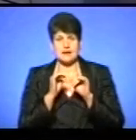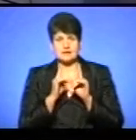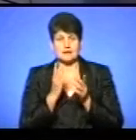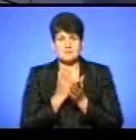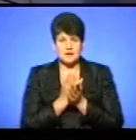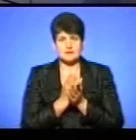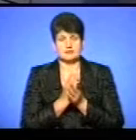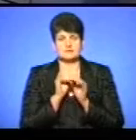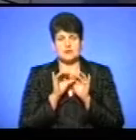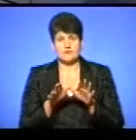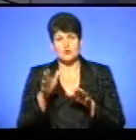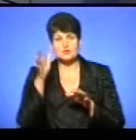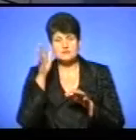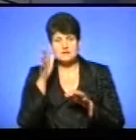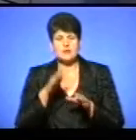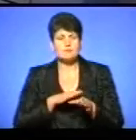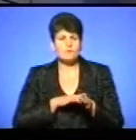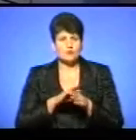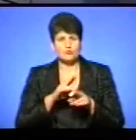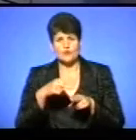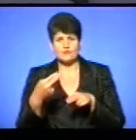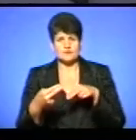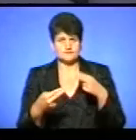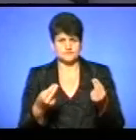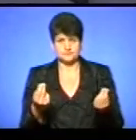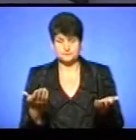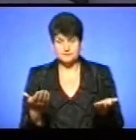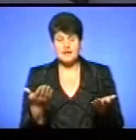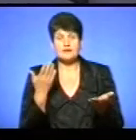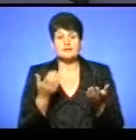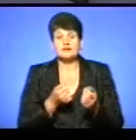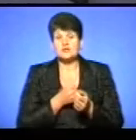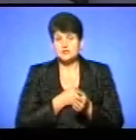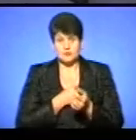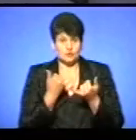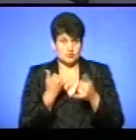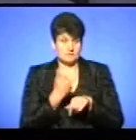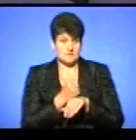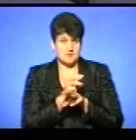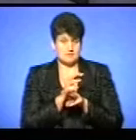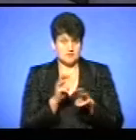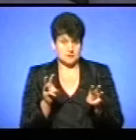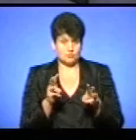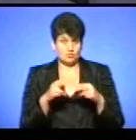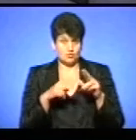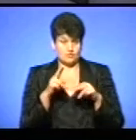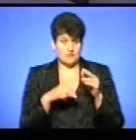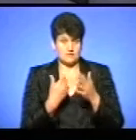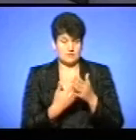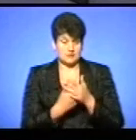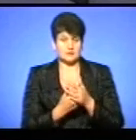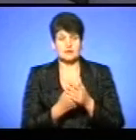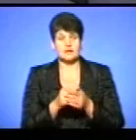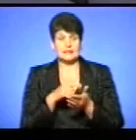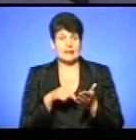функції освіти. В повній мірі відшкодовувати субвенції. На жаль, якщо ми, от сьогодні, прем'єр будував свій виступ, наприклад, Тернополя,